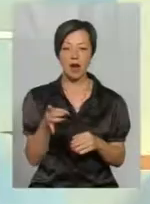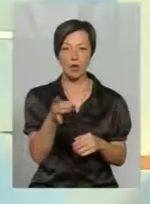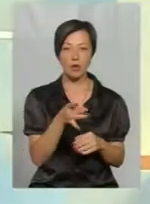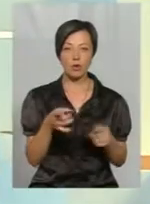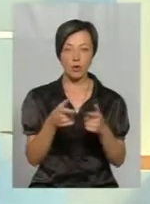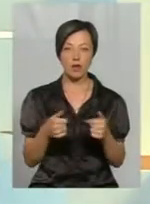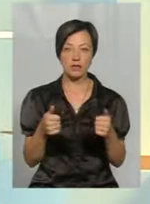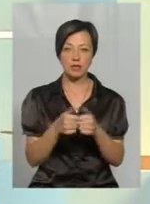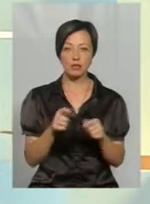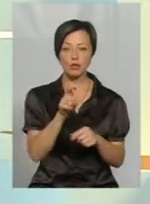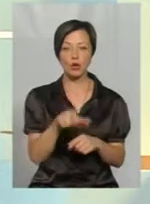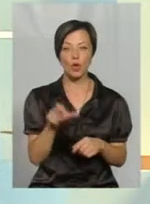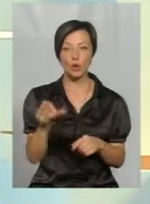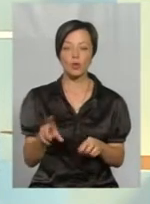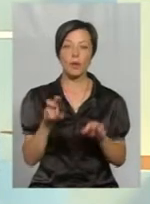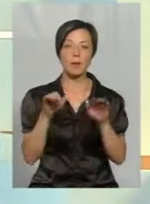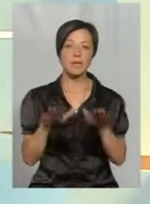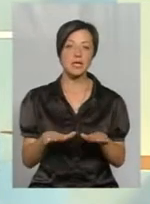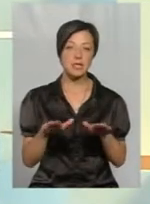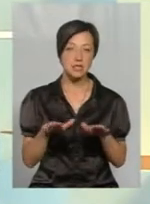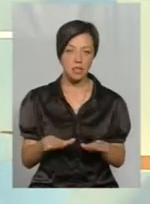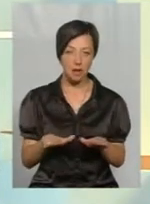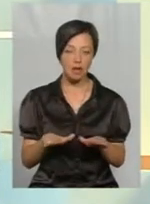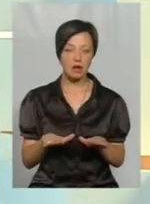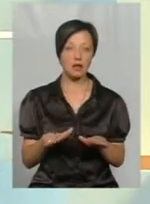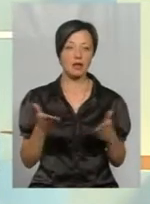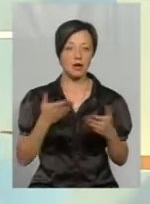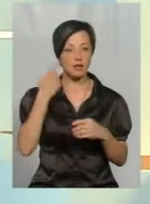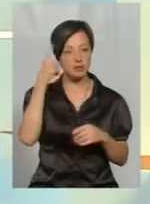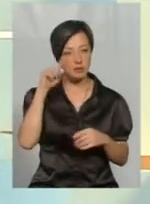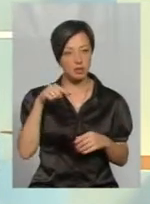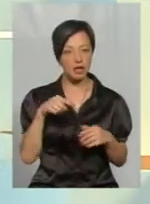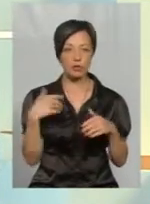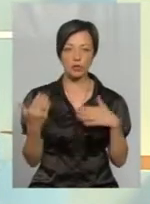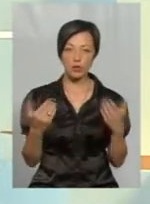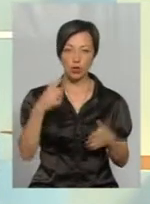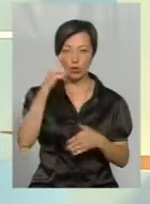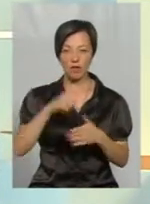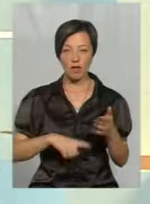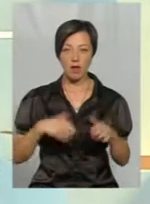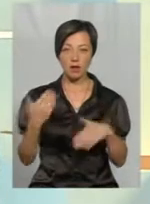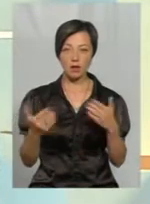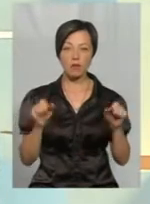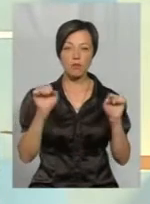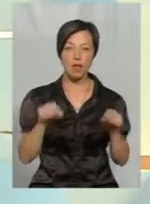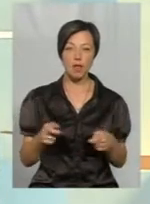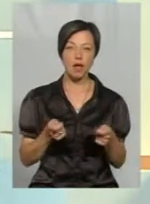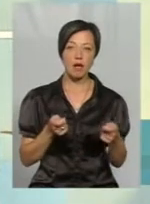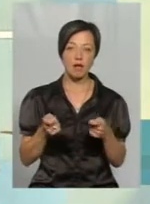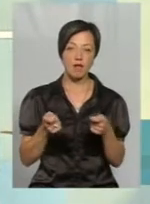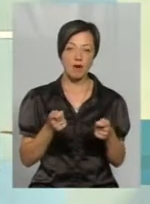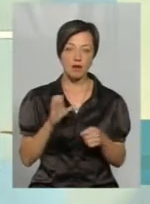організації, щоб люди на місцях, які знають один одного, які довіряють один одного, могли керуватись